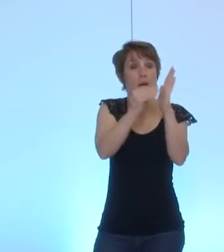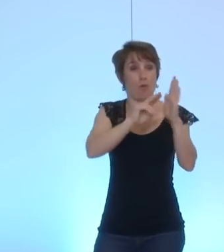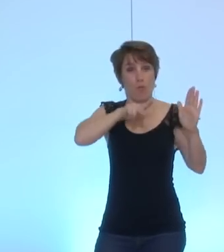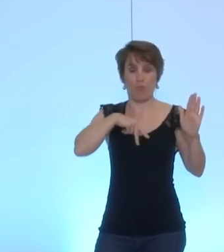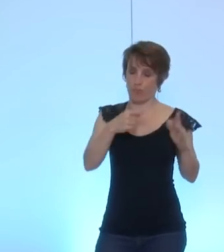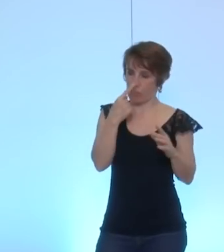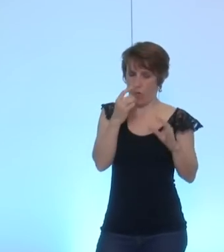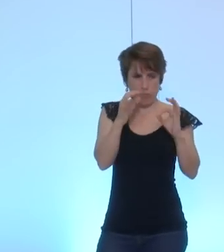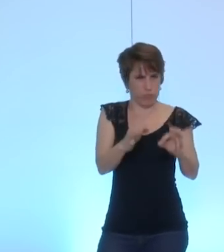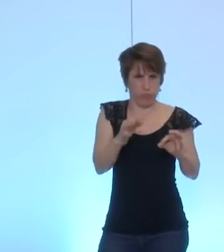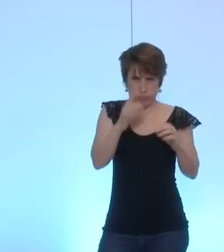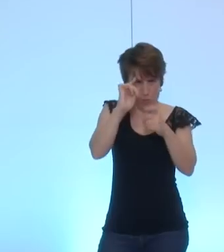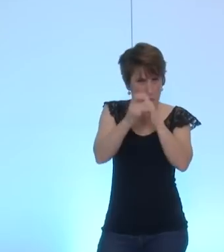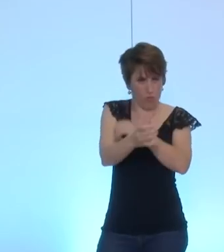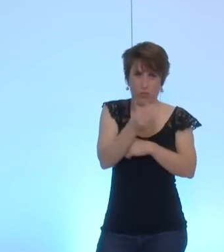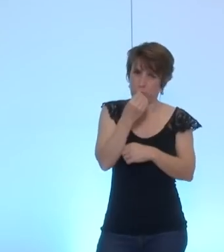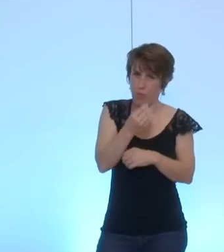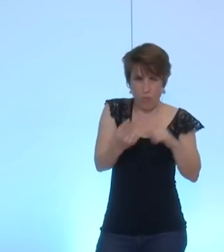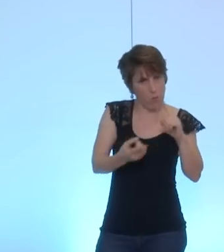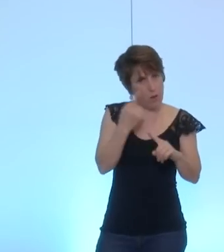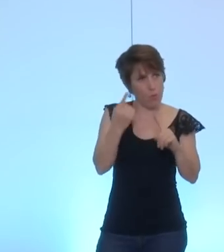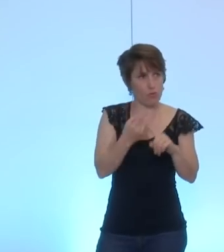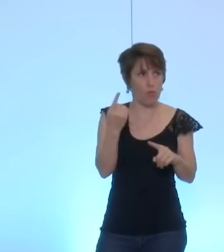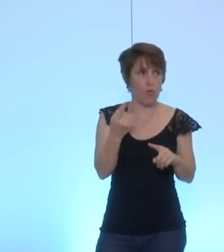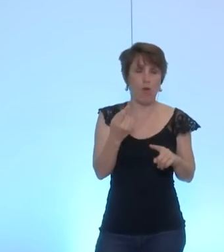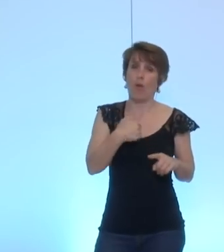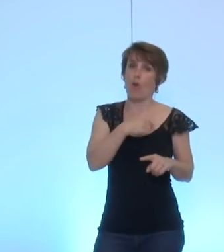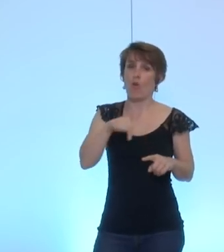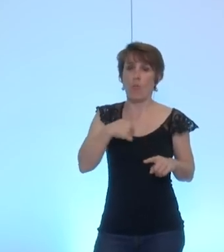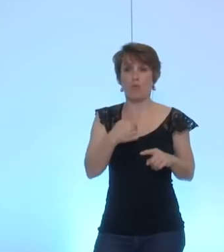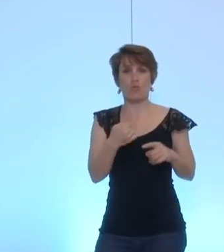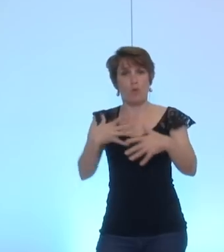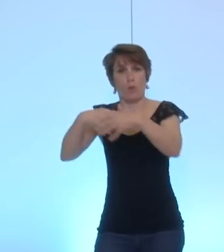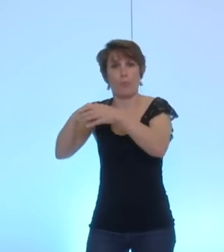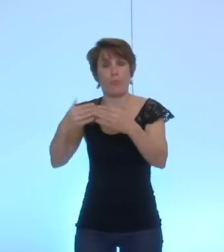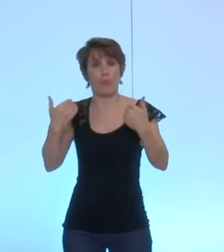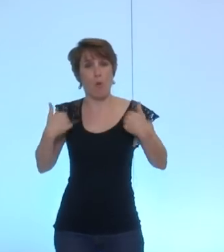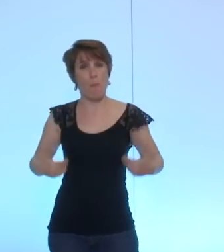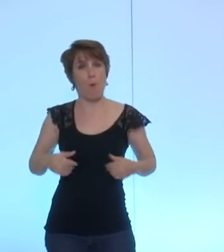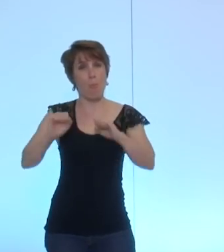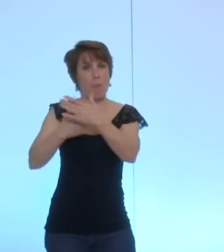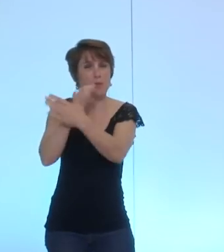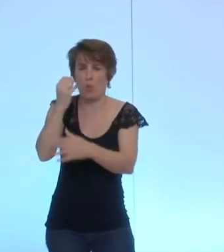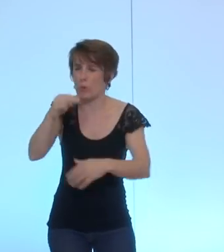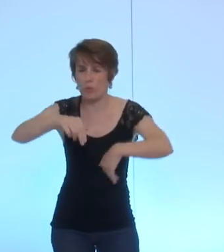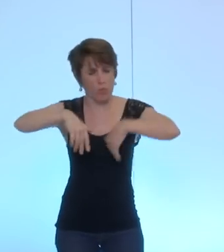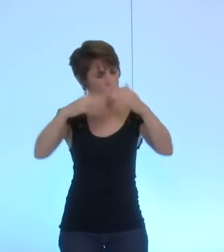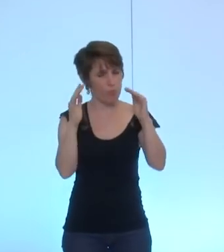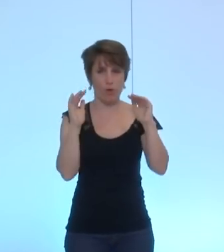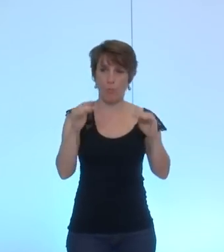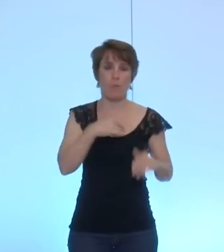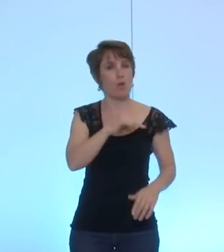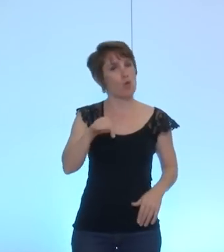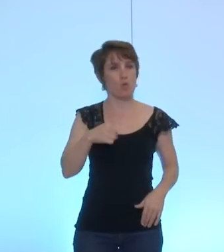que nous maintiendrons une attention, qu'on soit membre du Conseil de la métro ou pas d'ailleurs, sur ces questions-là. Nous ne